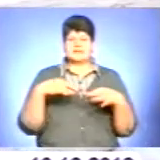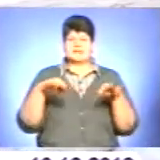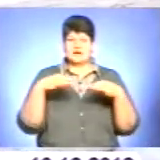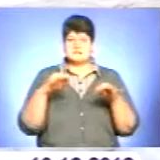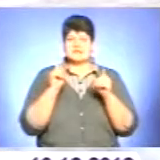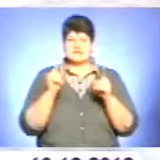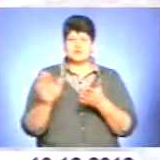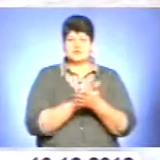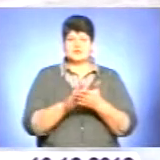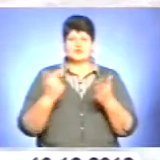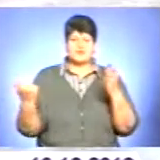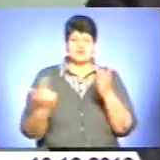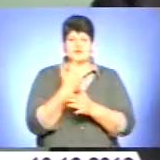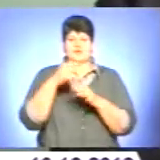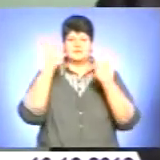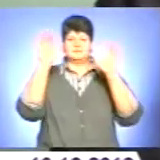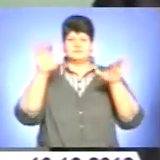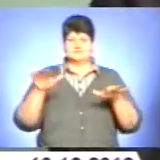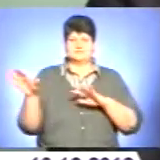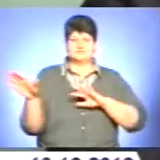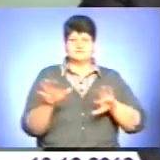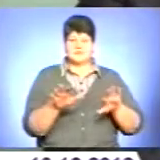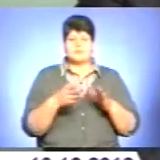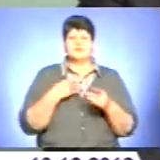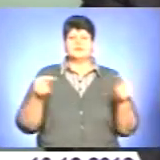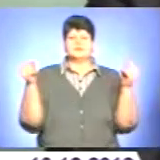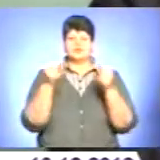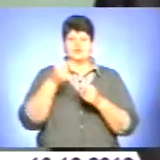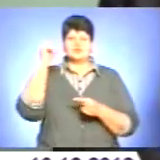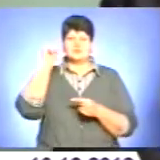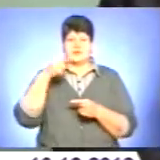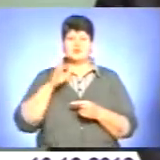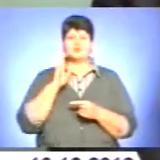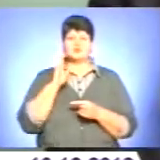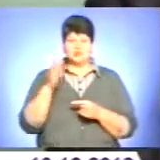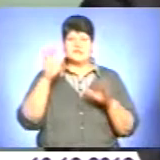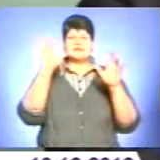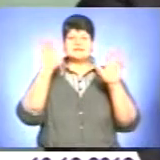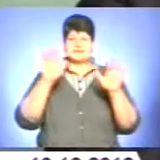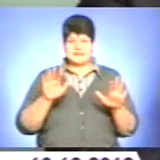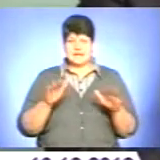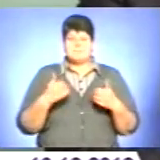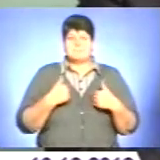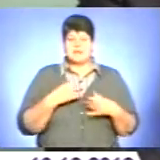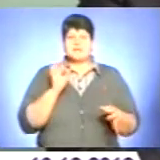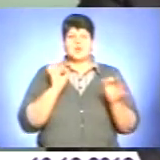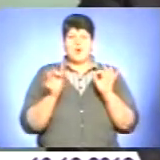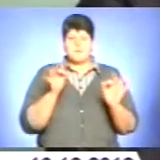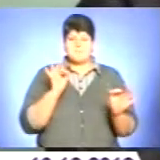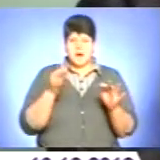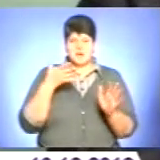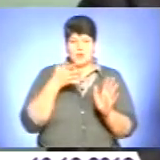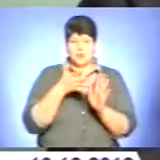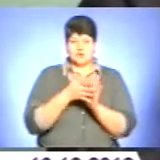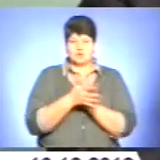тільки розчистять знову за мете. Ми чітко знали, що буде сніг. Ми нормально орієнтувалися в цьому.